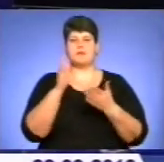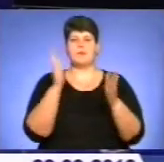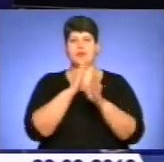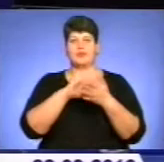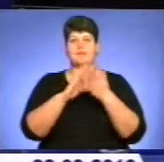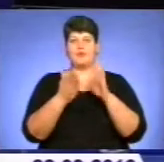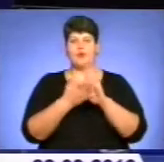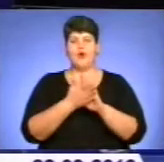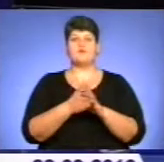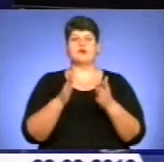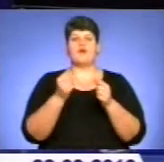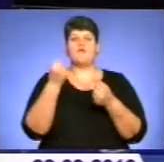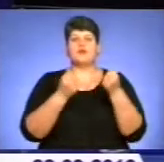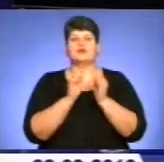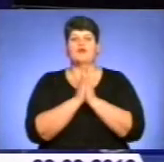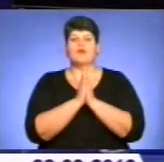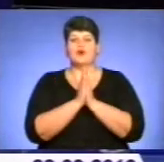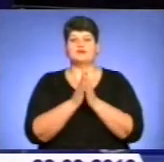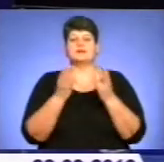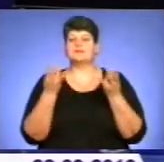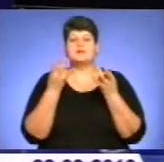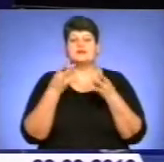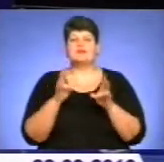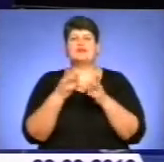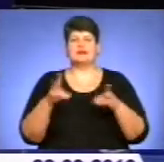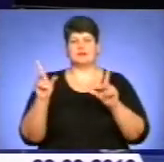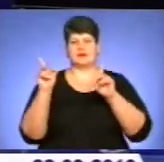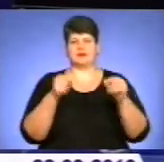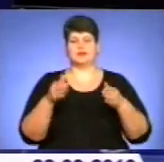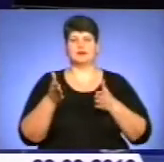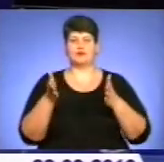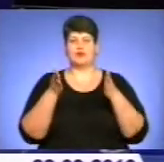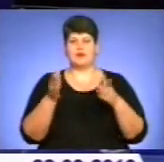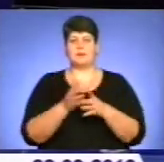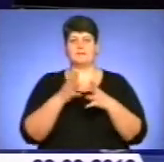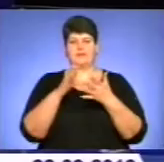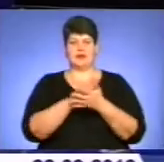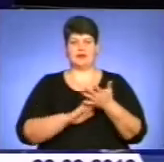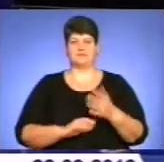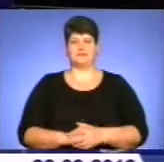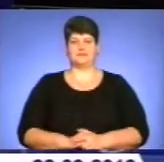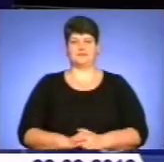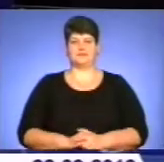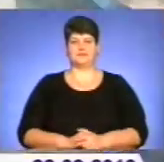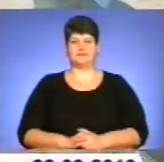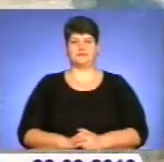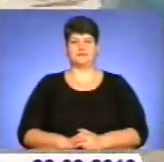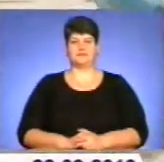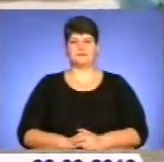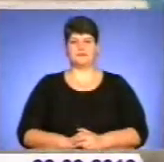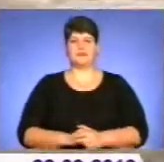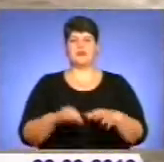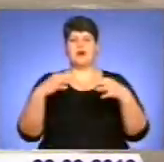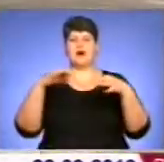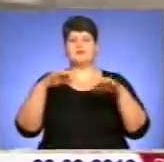умовами водіїв закликають без потреби не виїжджати на дороги. Більше про це у наступному сюжеті. На